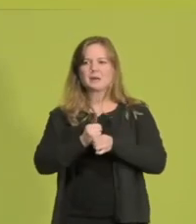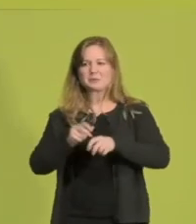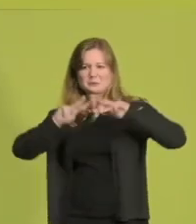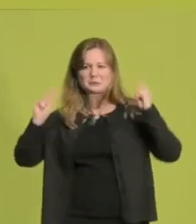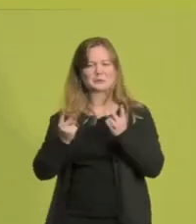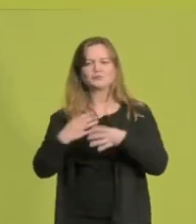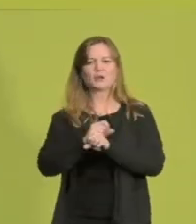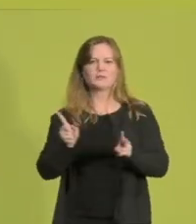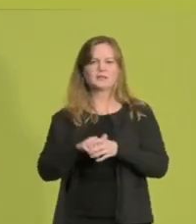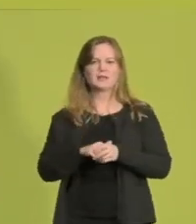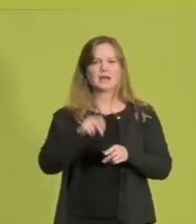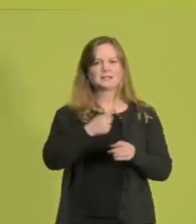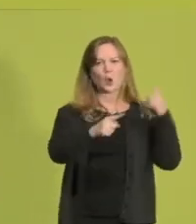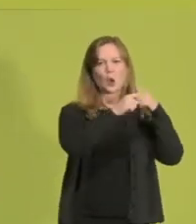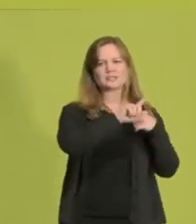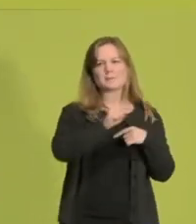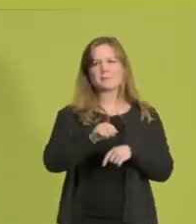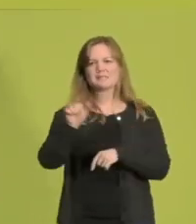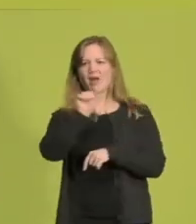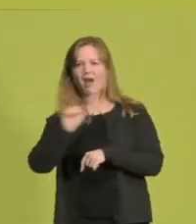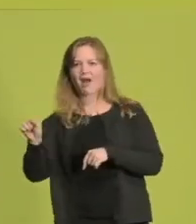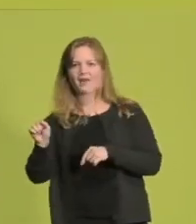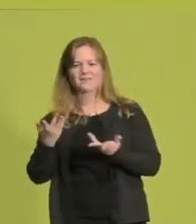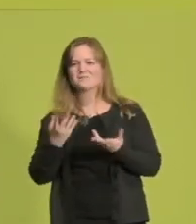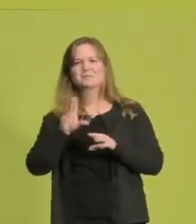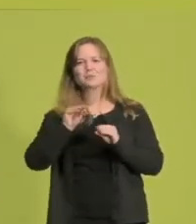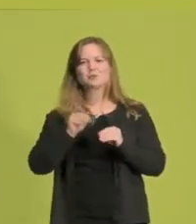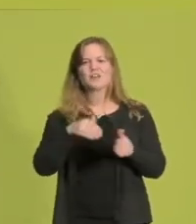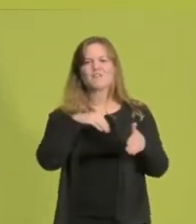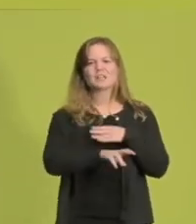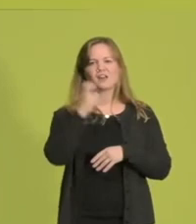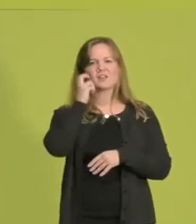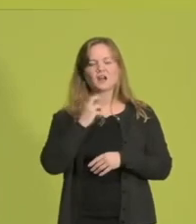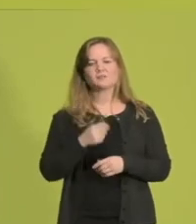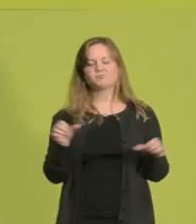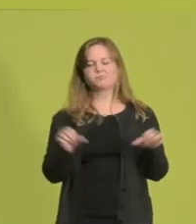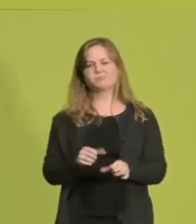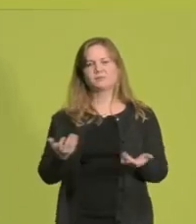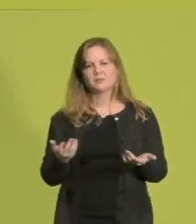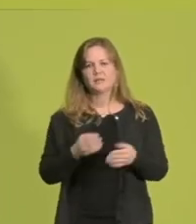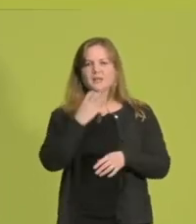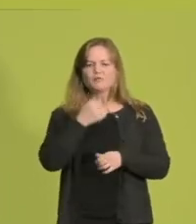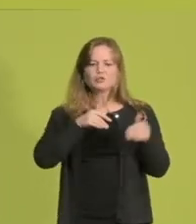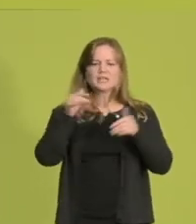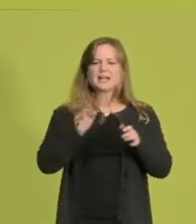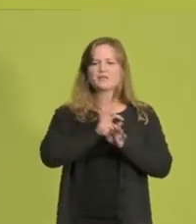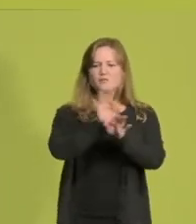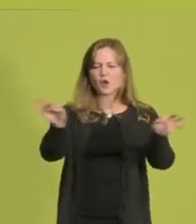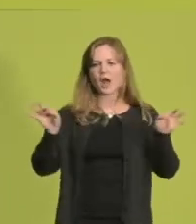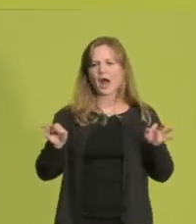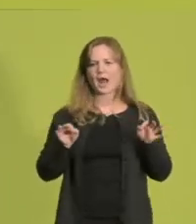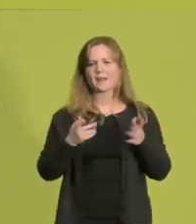von Höxter bis Aachen regiert das Faxgerät. Ich will, dass Digitalisierung den Menschen dient. Ich will, dass sie dazu führt,